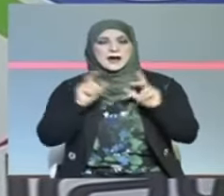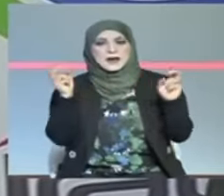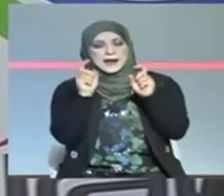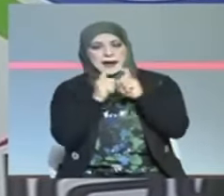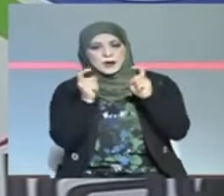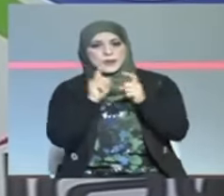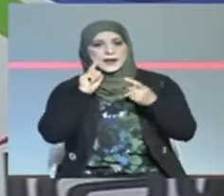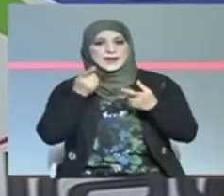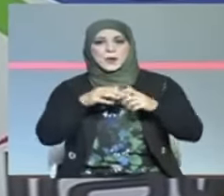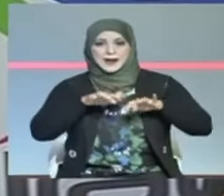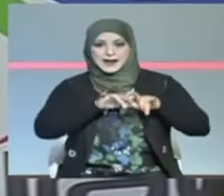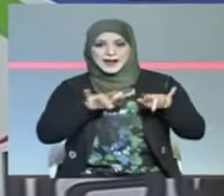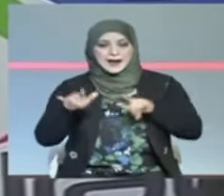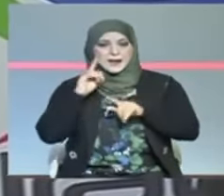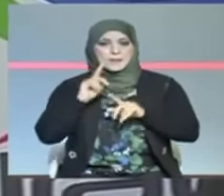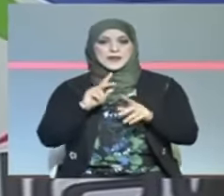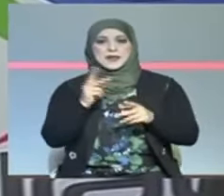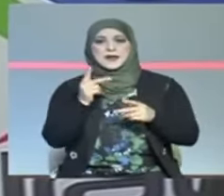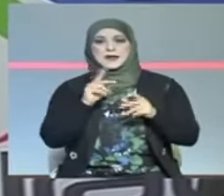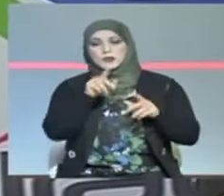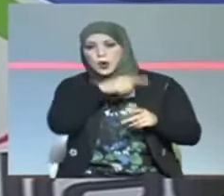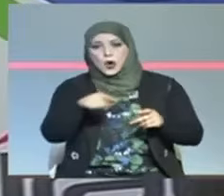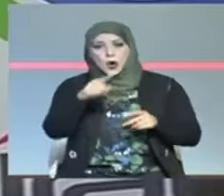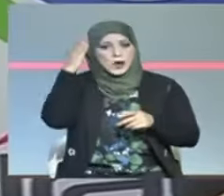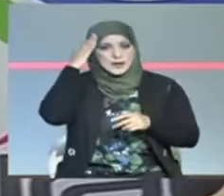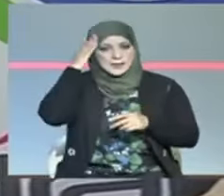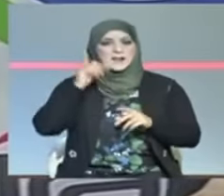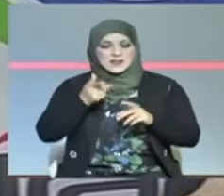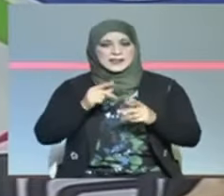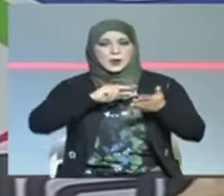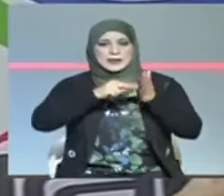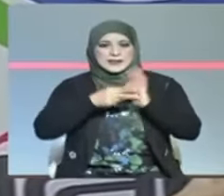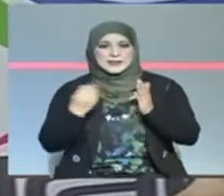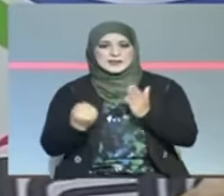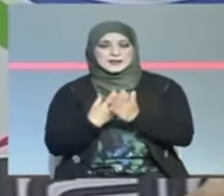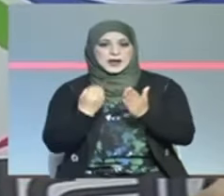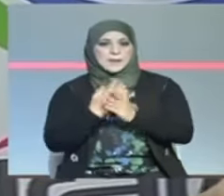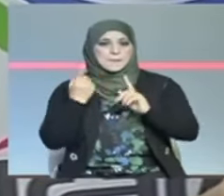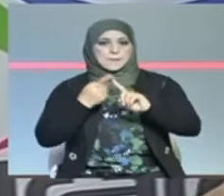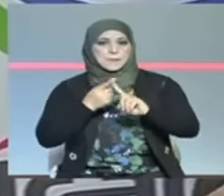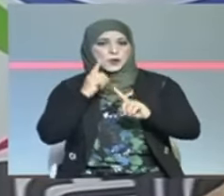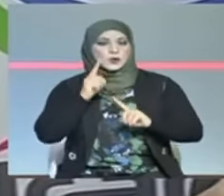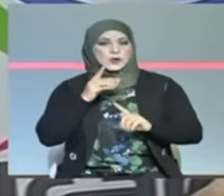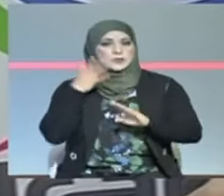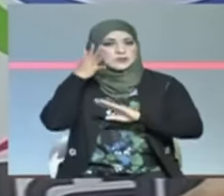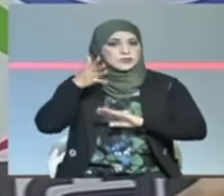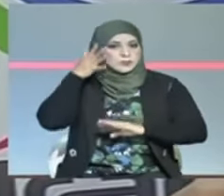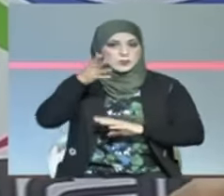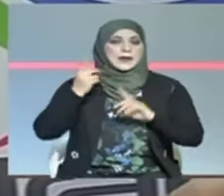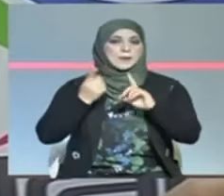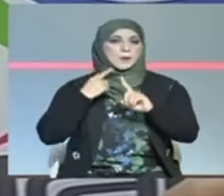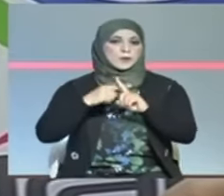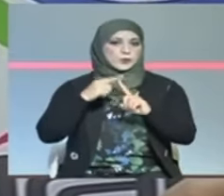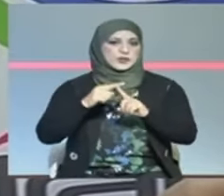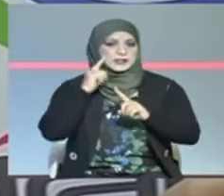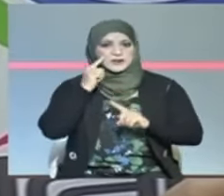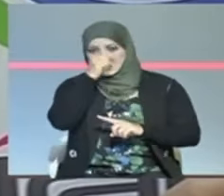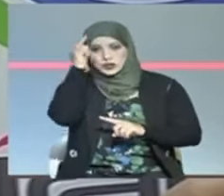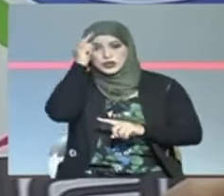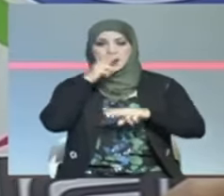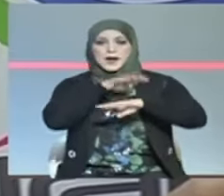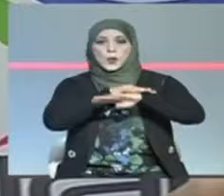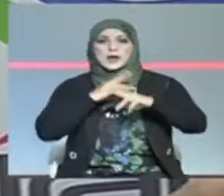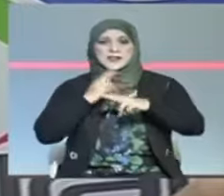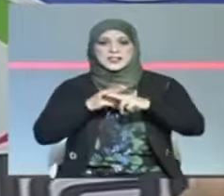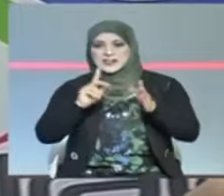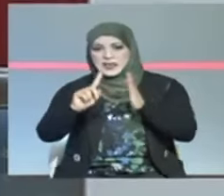الصحي كما تعرف الظرف التمر به البلاد في الوقت الراهن اللي هو قطاع هام قطاع من عنده مستقبل كبير إن شاء الله تكون ولاية السفاقس